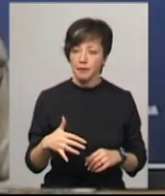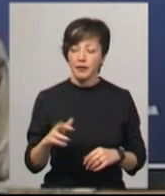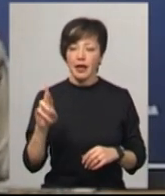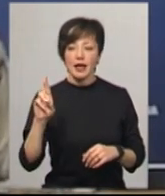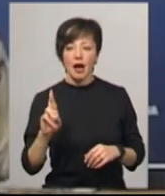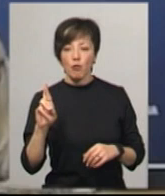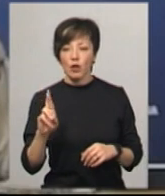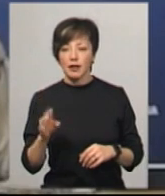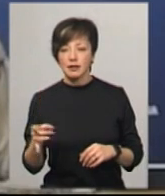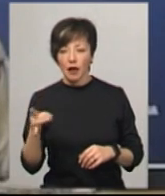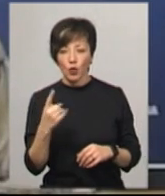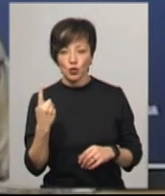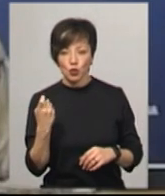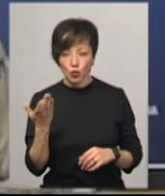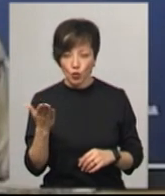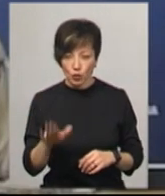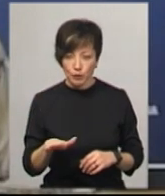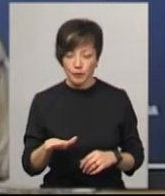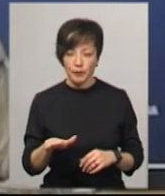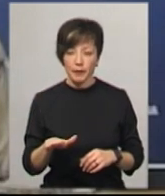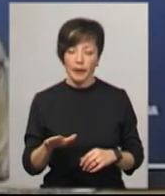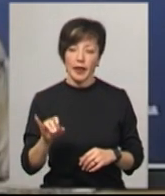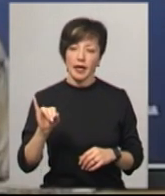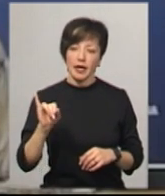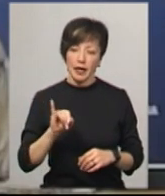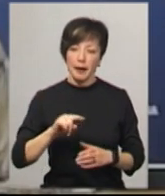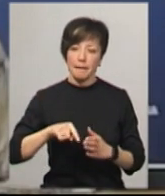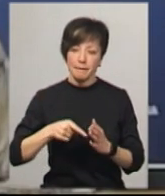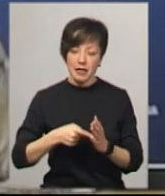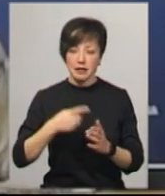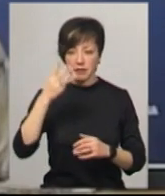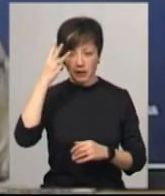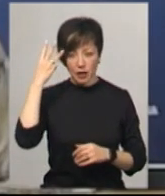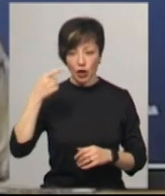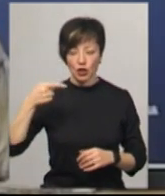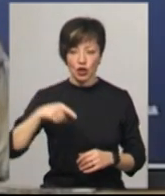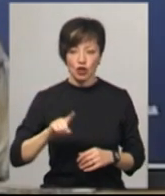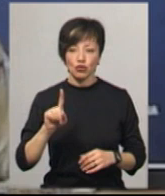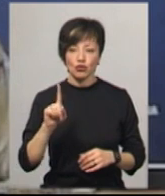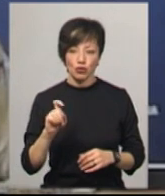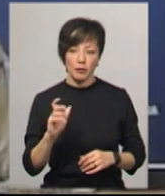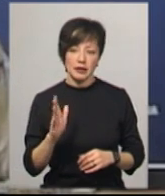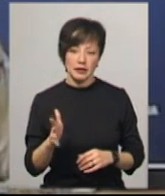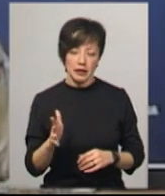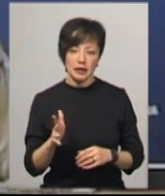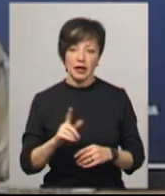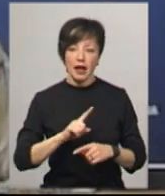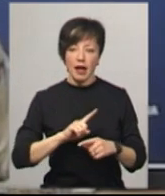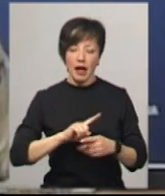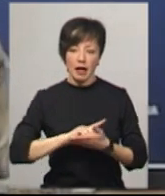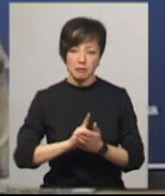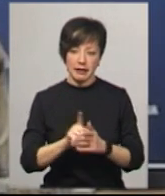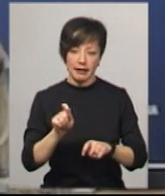Ярмолинецький – 100, Хмельницький – 1150 експрес